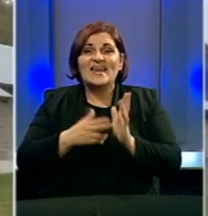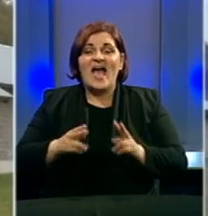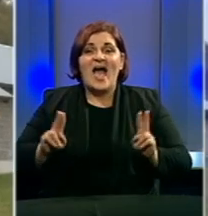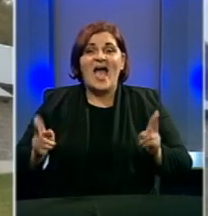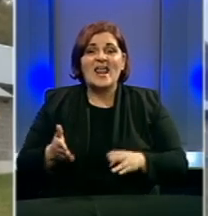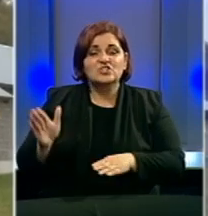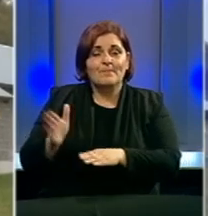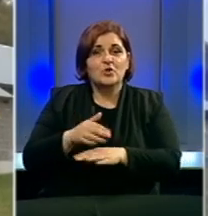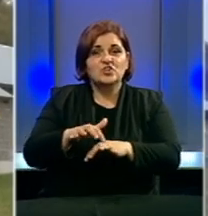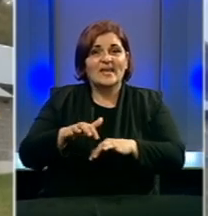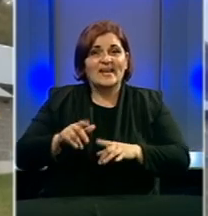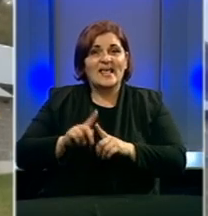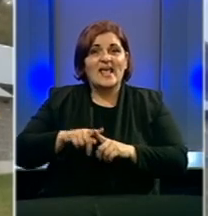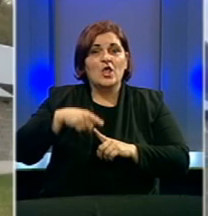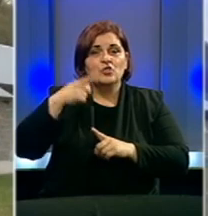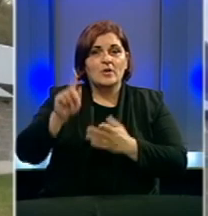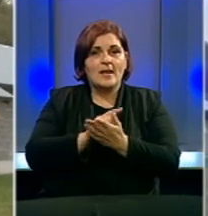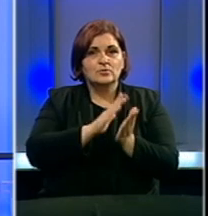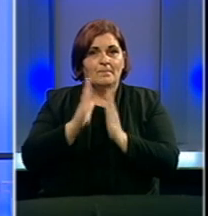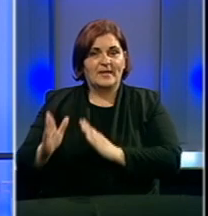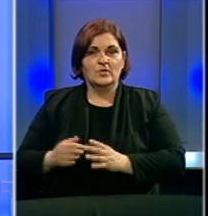lakše prebrodi kriza u narednom periodu.